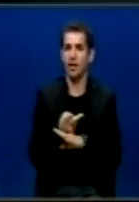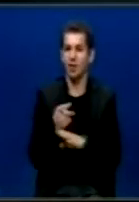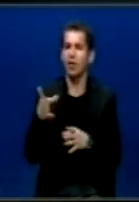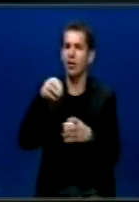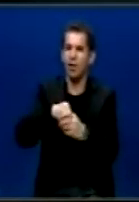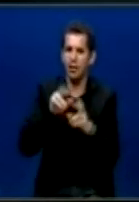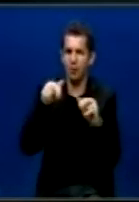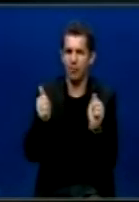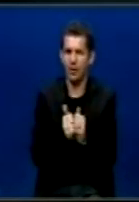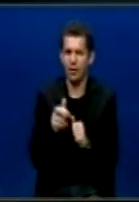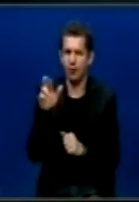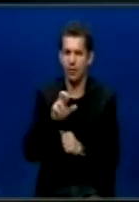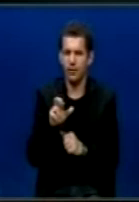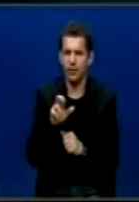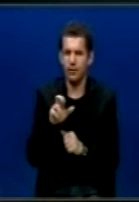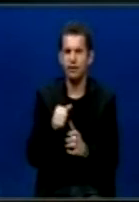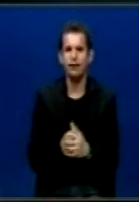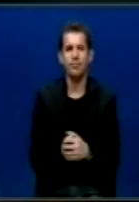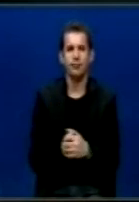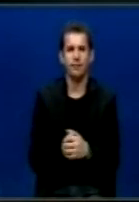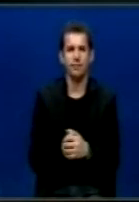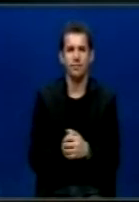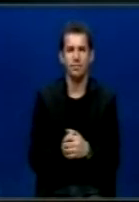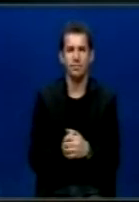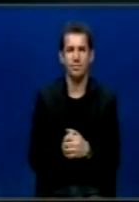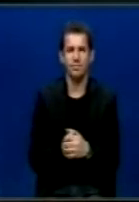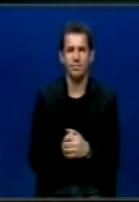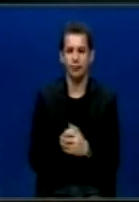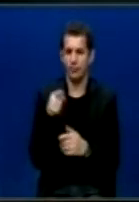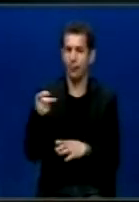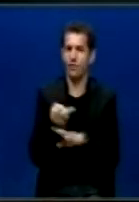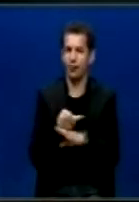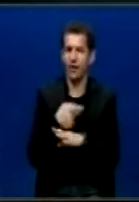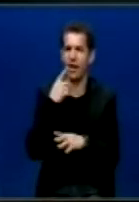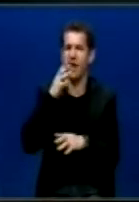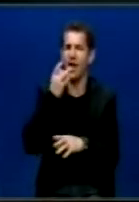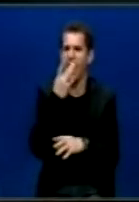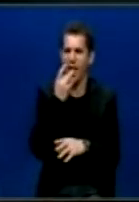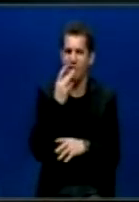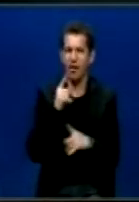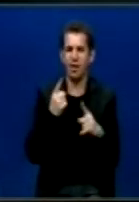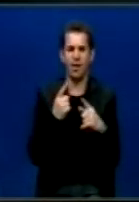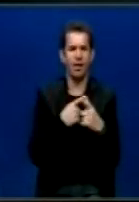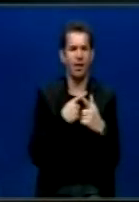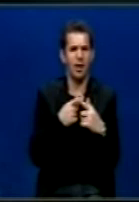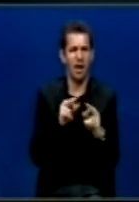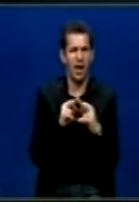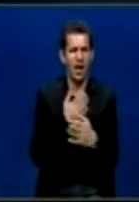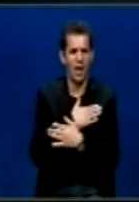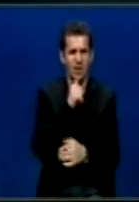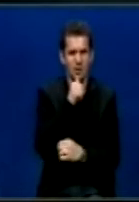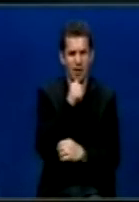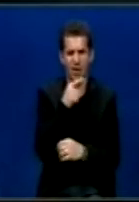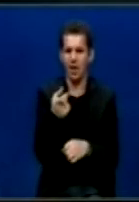e bashkimit evropian. Nuk është fjala për ndo një shtetë pra që mund vinë nga Afrika apo nga Zia, me demokraci të pa